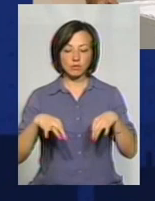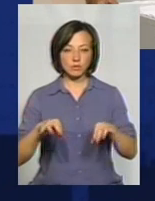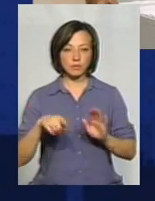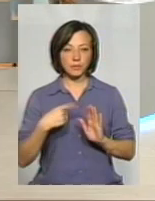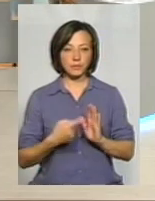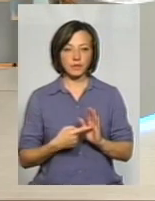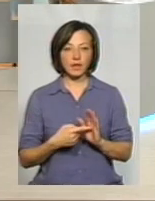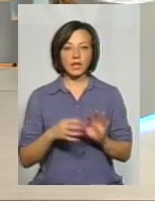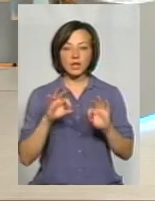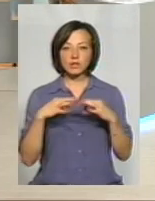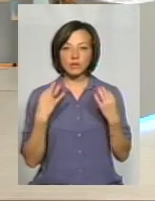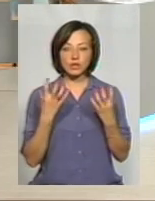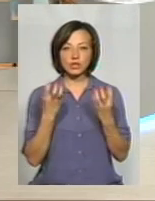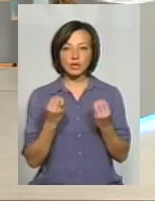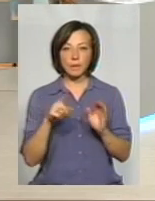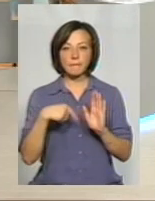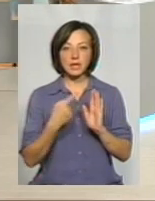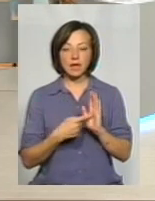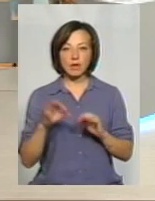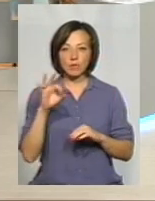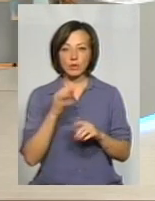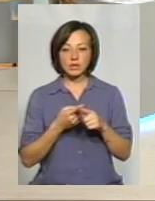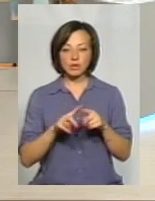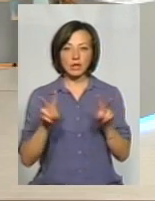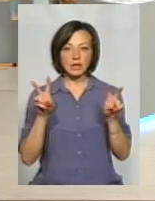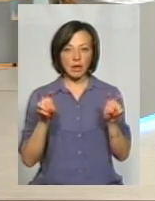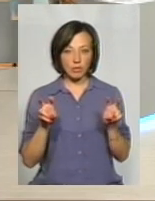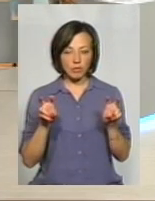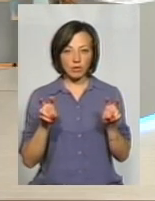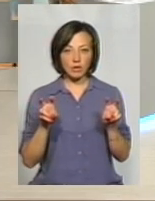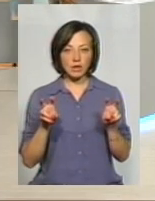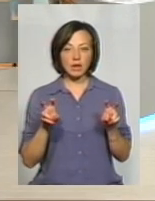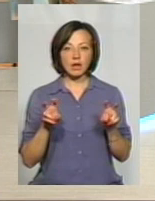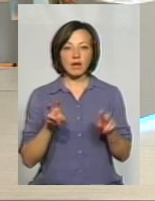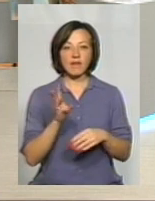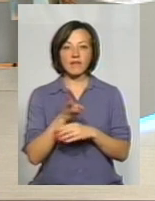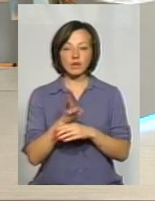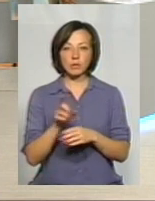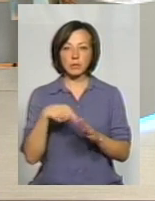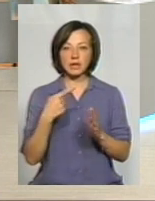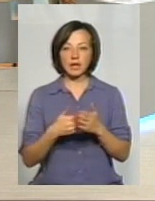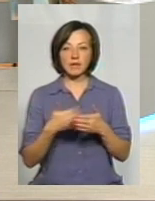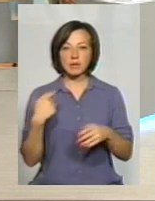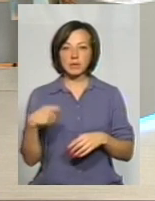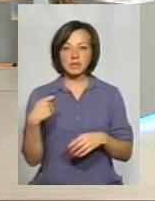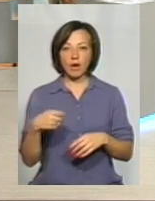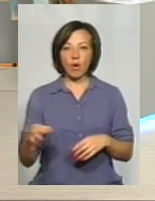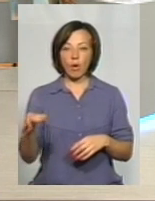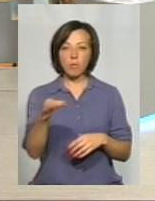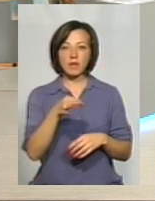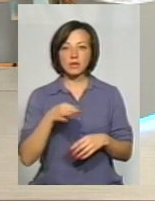Дозвольте, бо у нас є ще питання, приблизно на цю ж тему. Це відео питання від президента обласної ліги